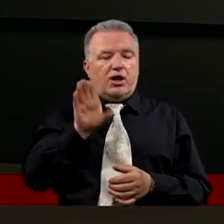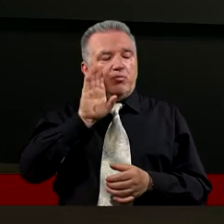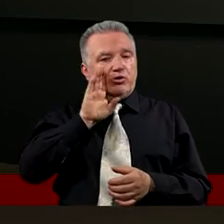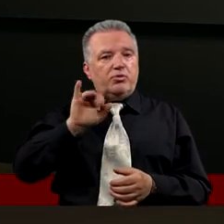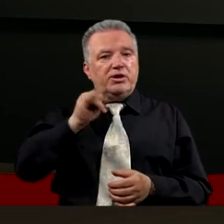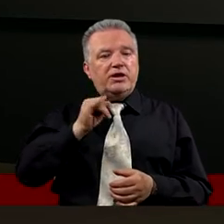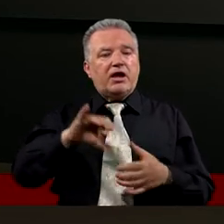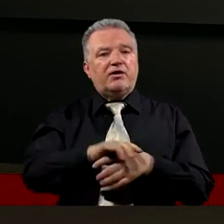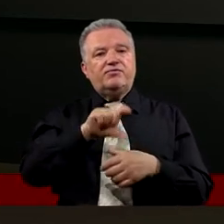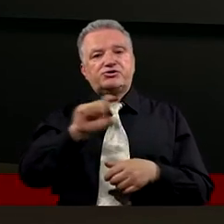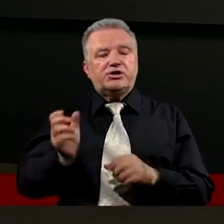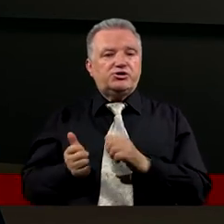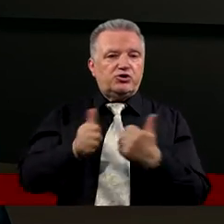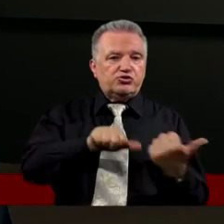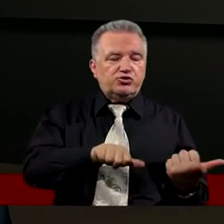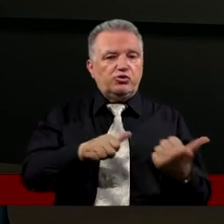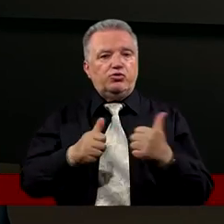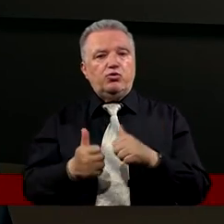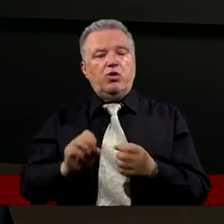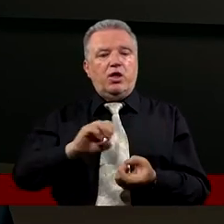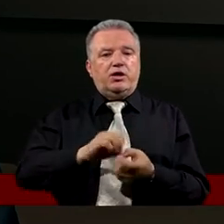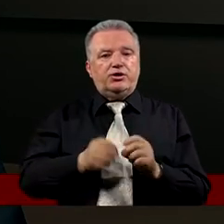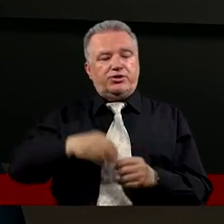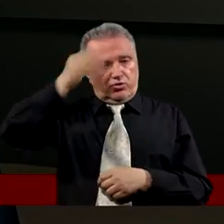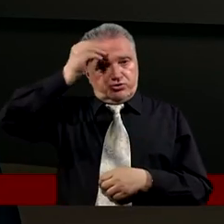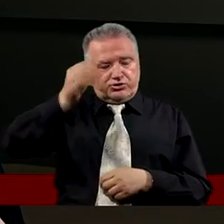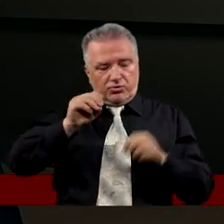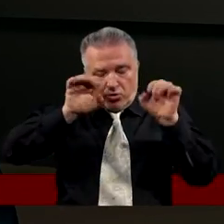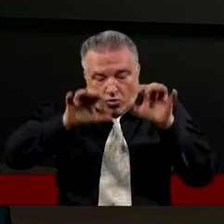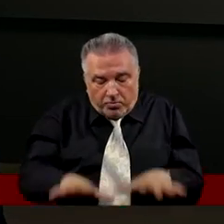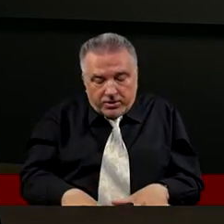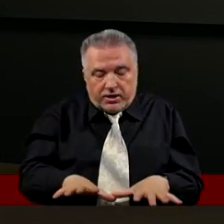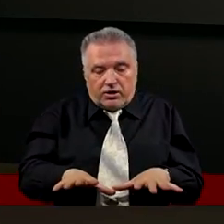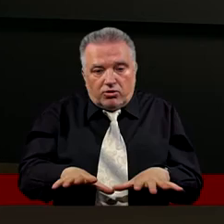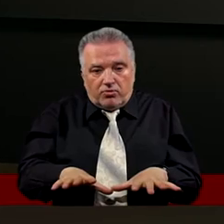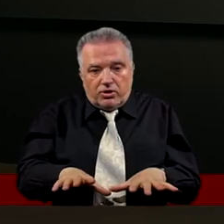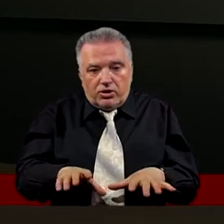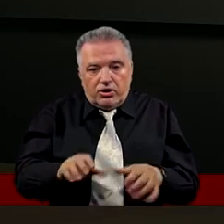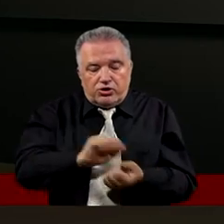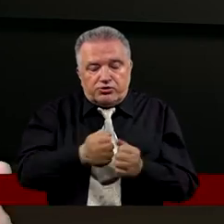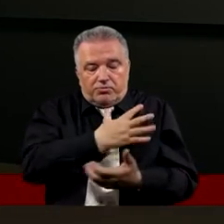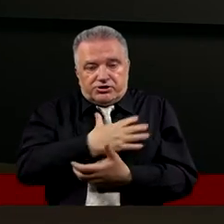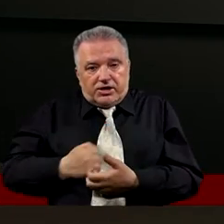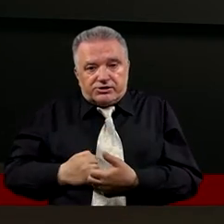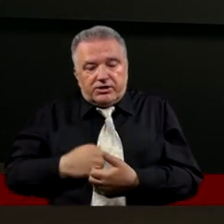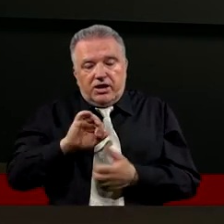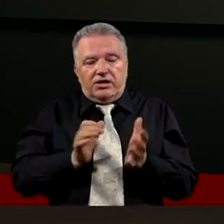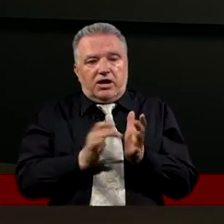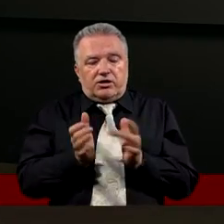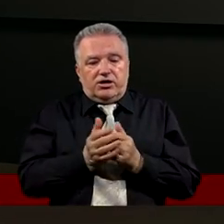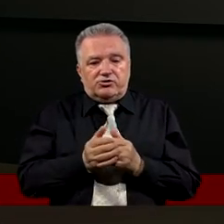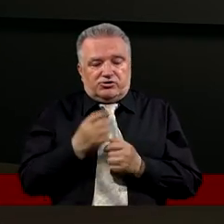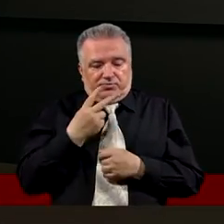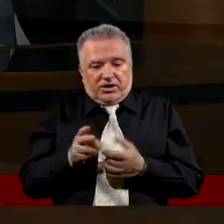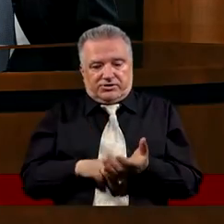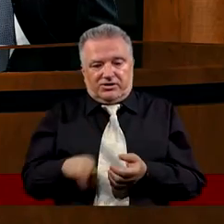początku działalności A kiedy uczniowie Upadają Są nieco przerażeni Tą sytuacją W jaki sposób Chrystus ich